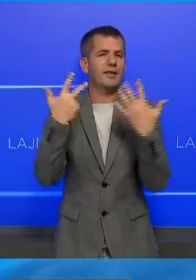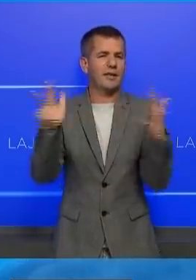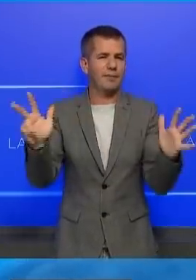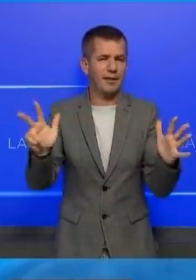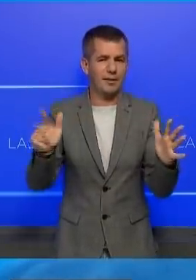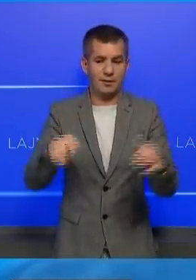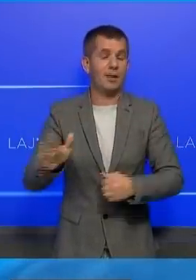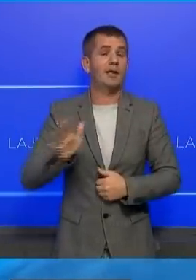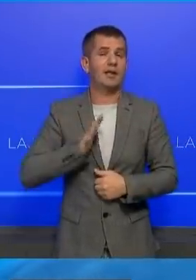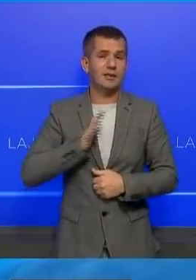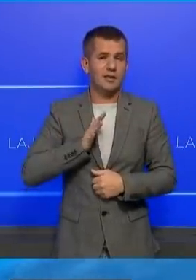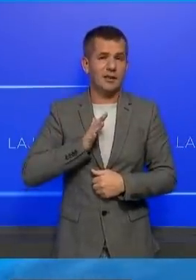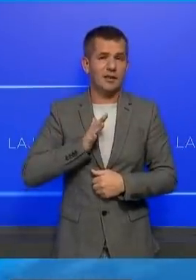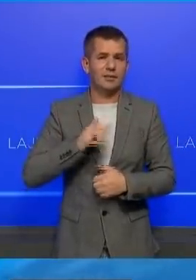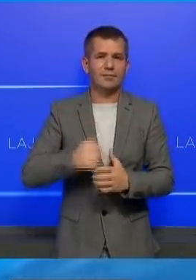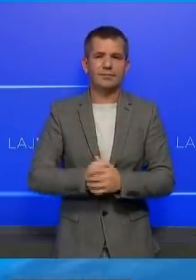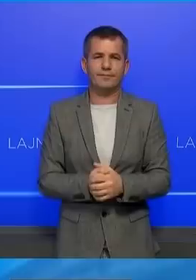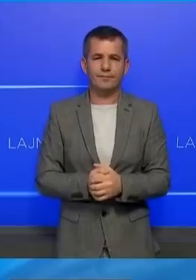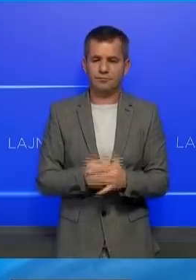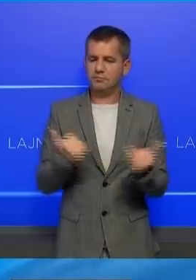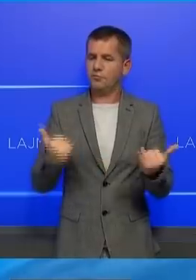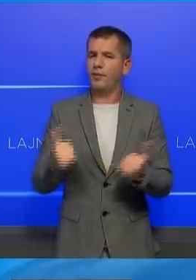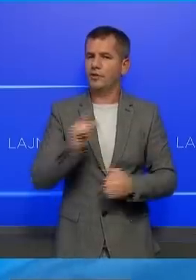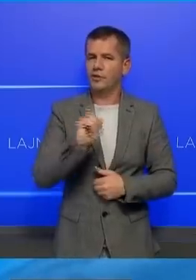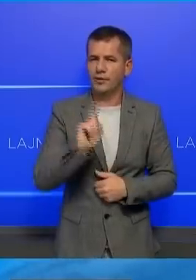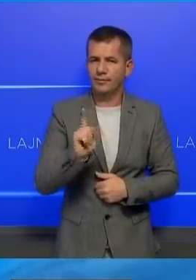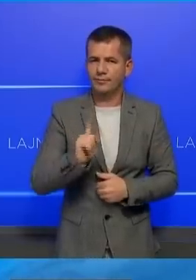Atëherë është rëziku, veri ju. Jo tash.